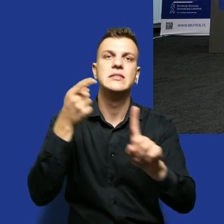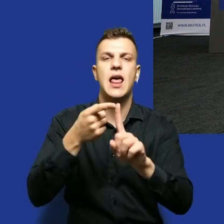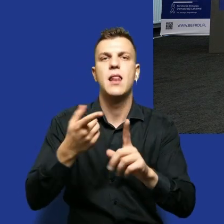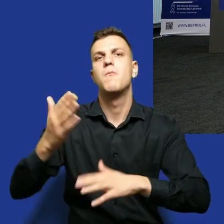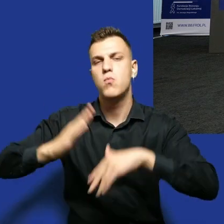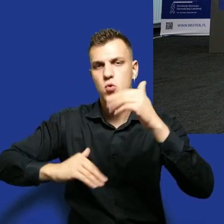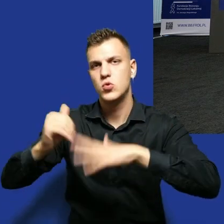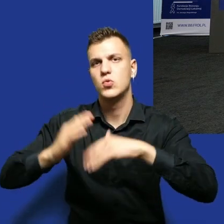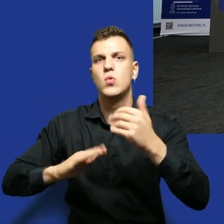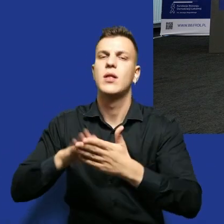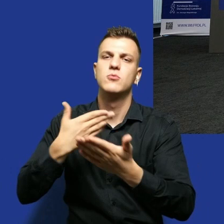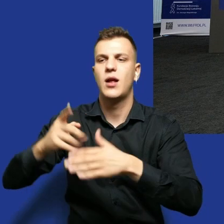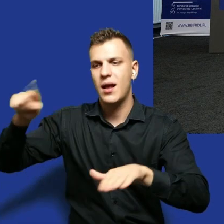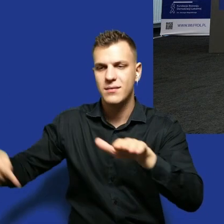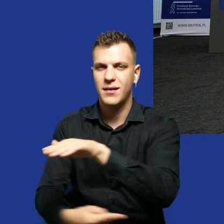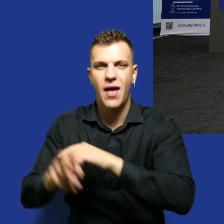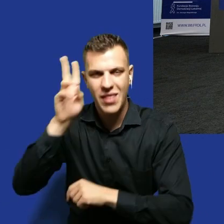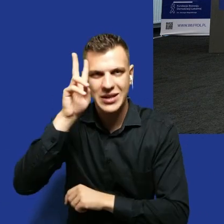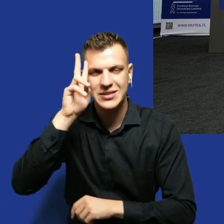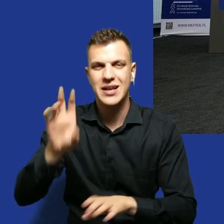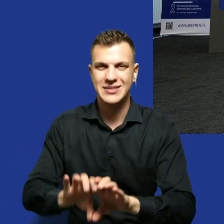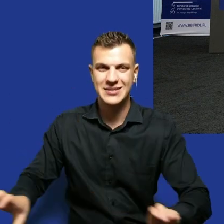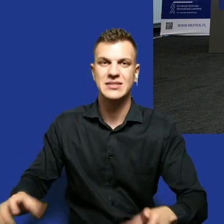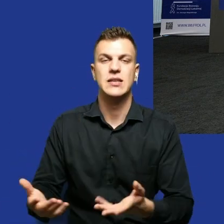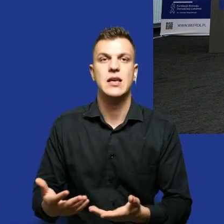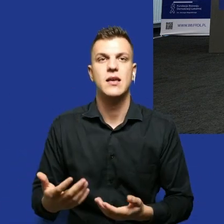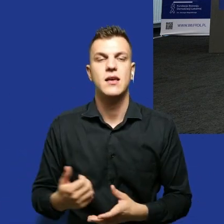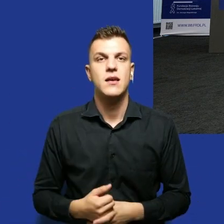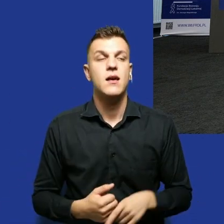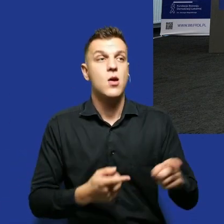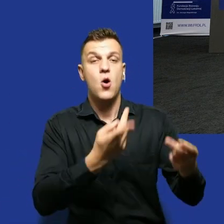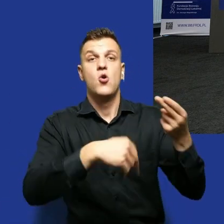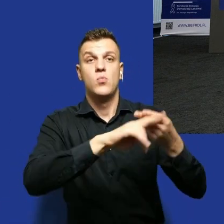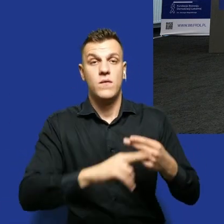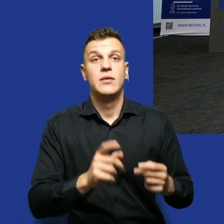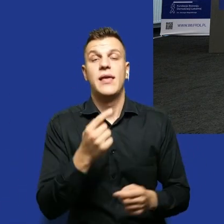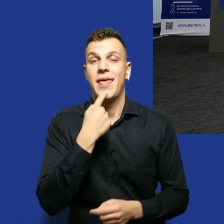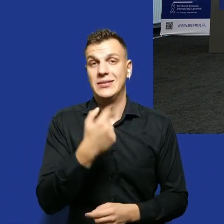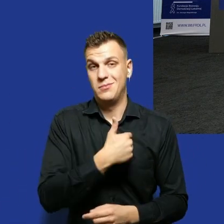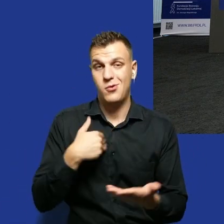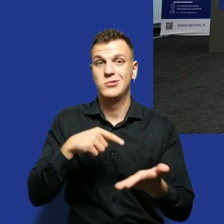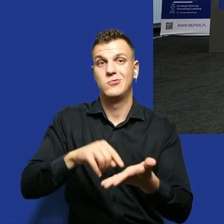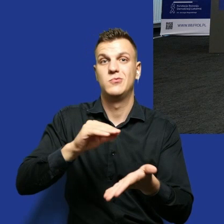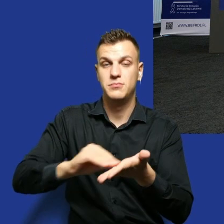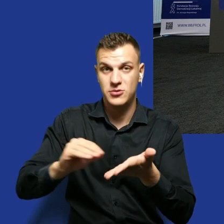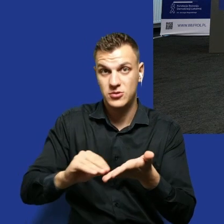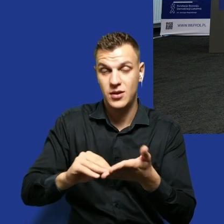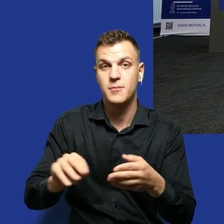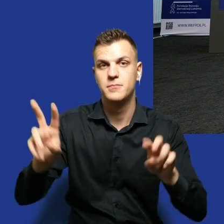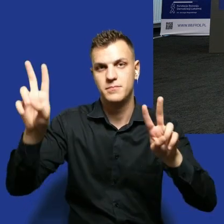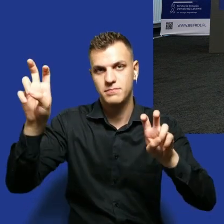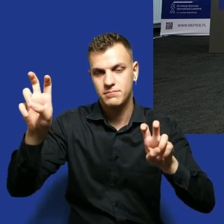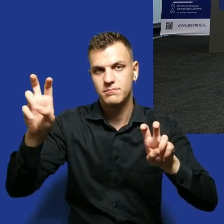powiedzmy, że wtedy wodociągi, kanalizację. Otrzymam informację, że zgodnie ze słownikiem języka polskiego i tutaj był